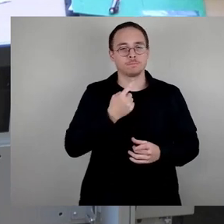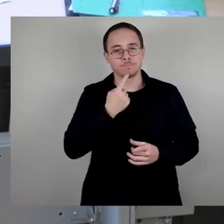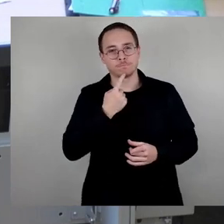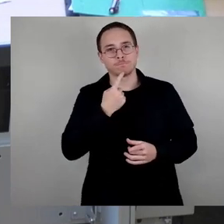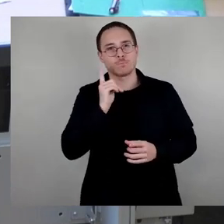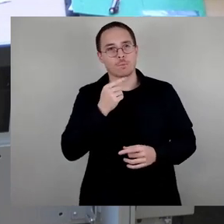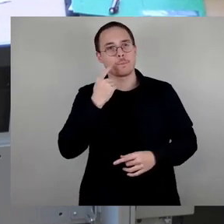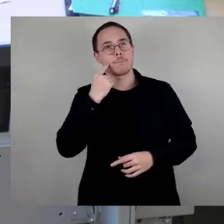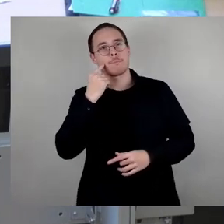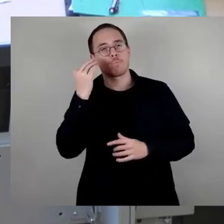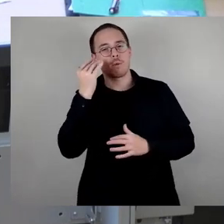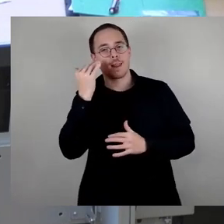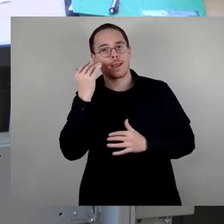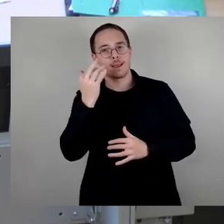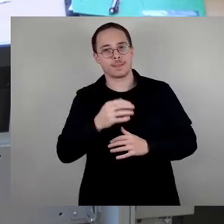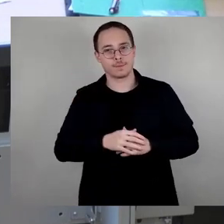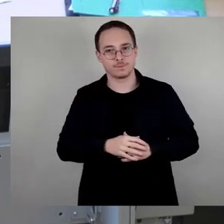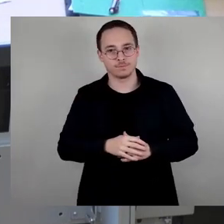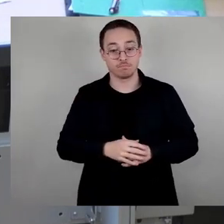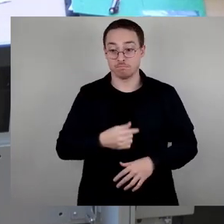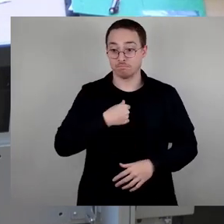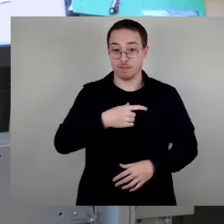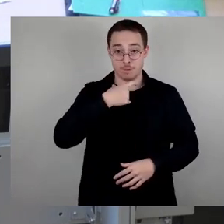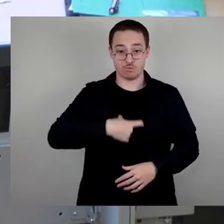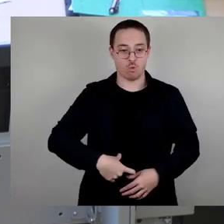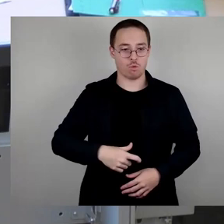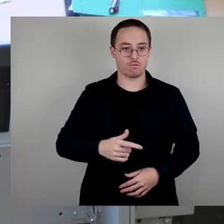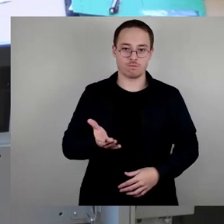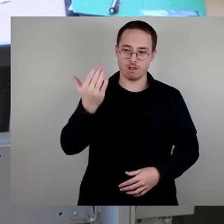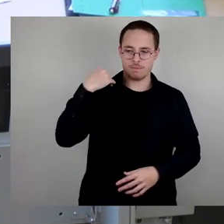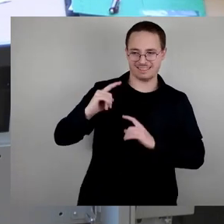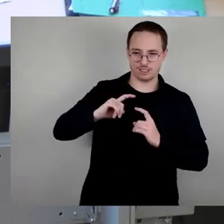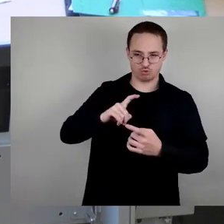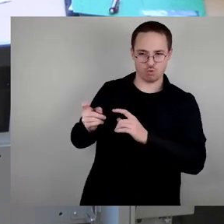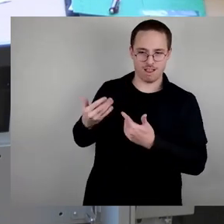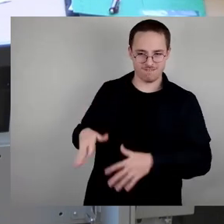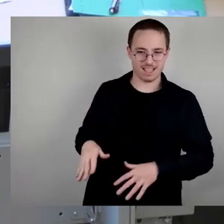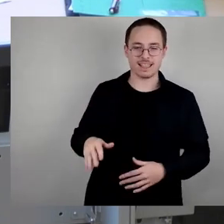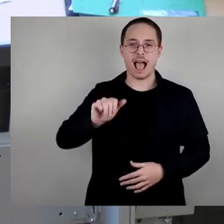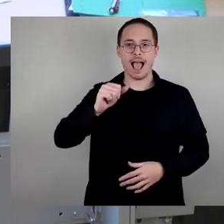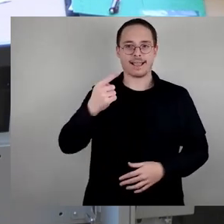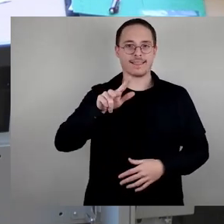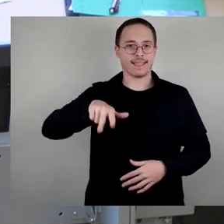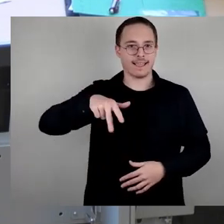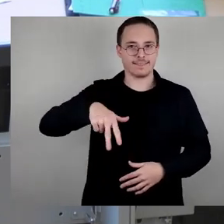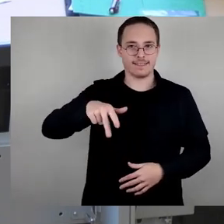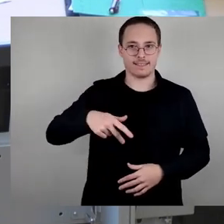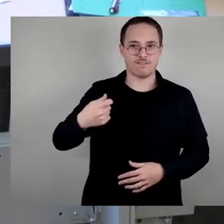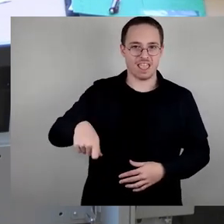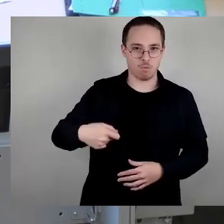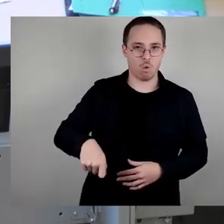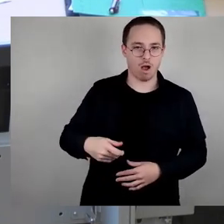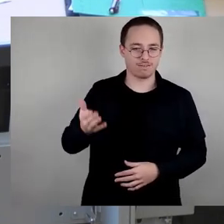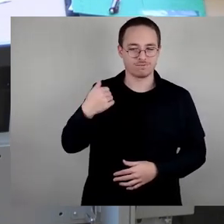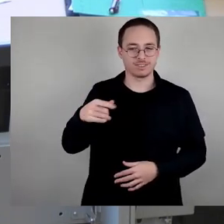Ich persönlich erinnere mich sehr gut an die Diskussion in der damaligen AG 13. Februar unter Leitung von Dr. Klose von der Konrad